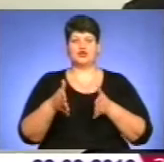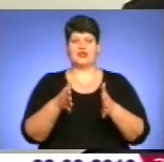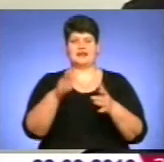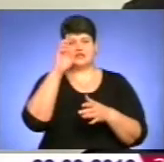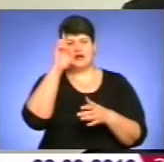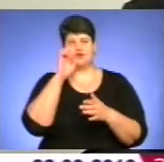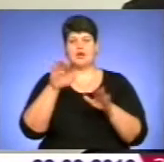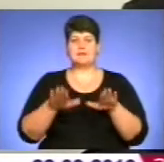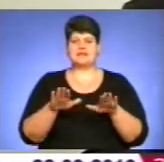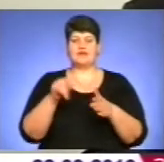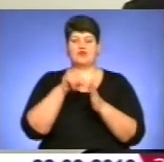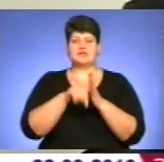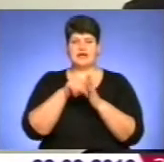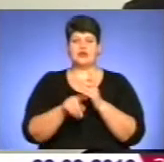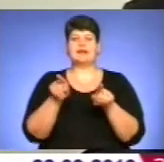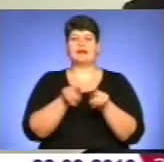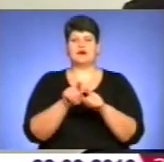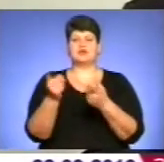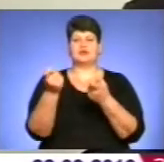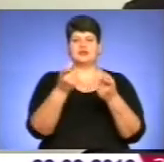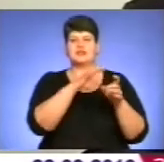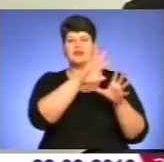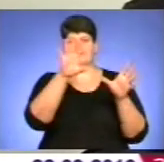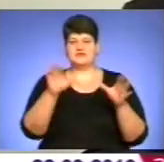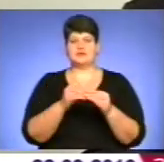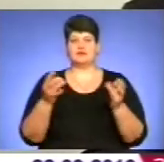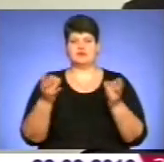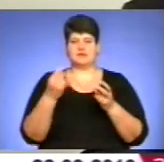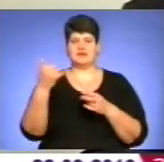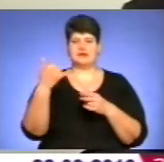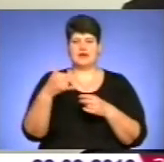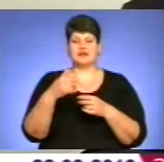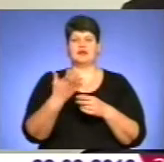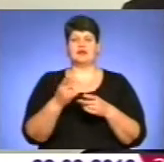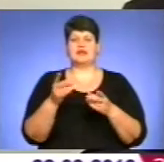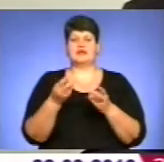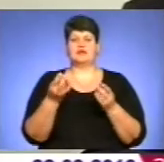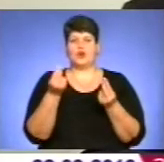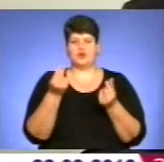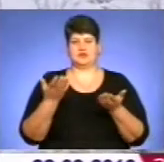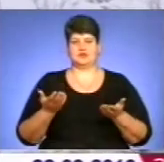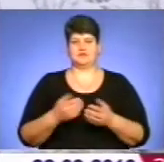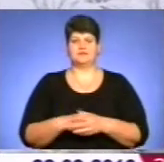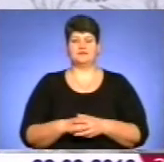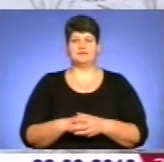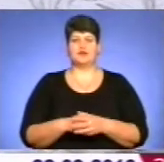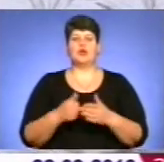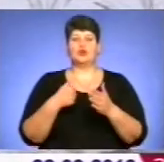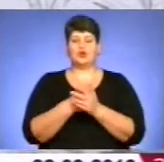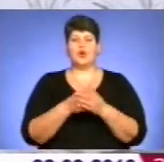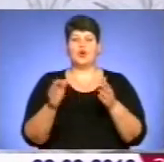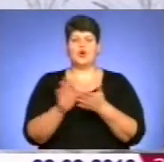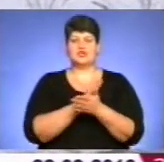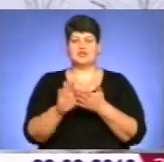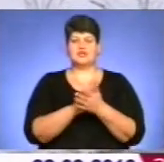значення, а також залучити всі наявні резерви паливно-мастильних матеріалів та відповідні грошові резерви. До розчищення доріг